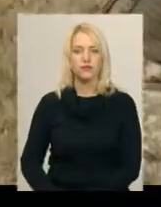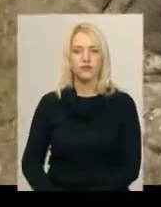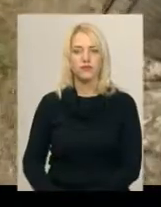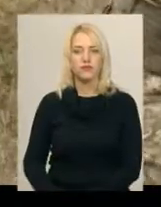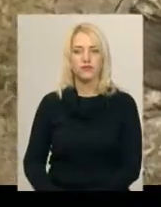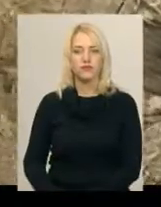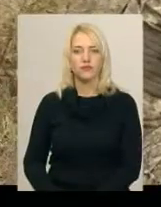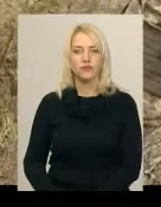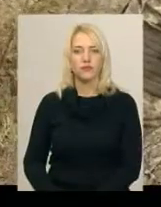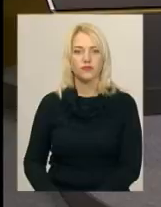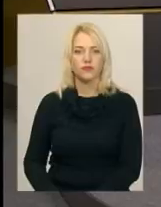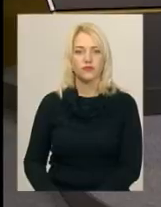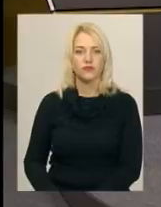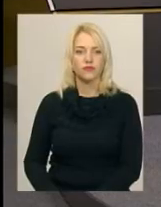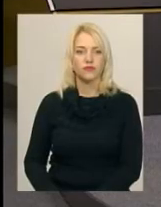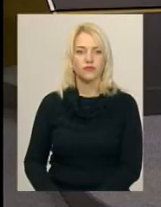Поділля Центр.